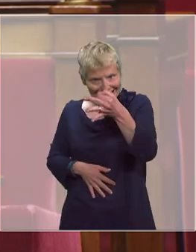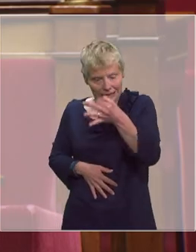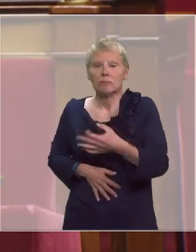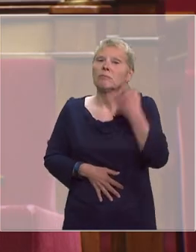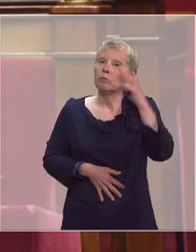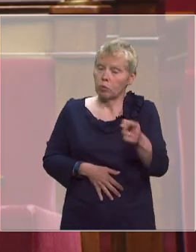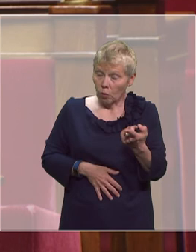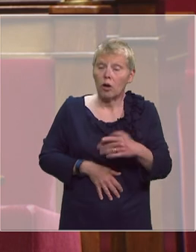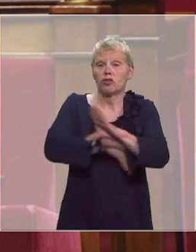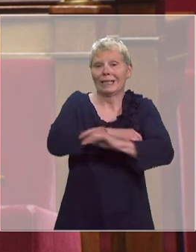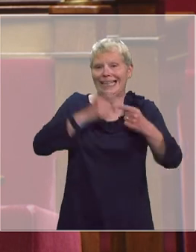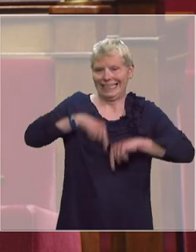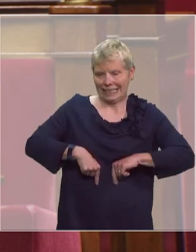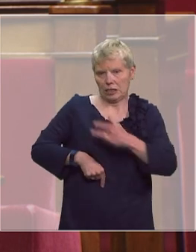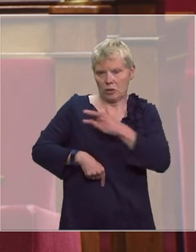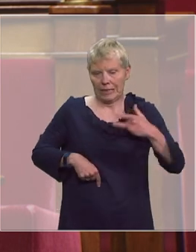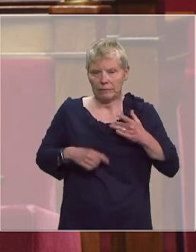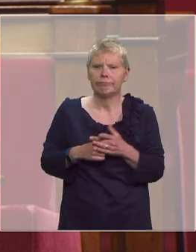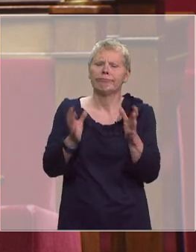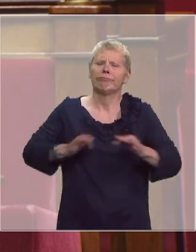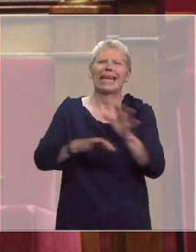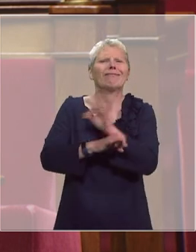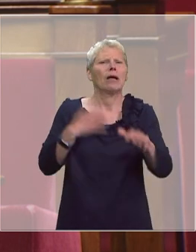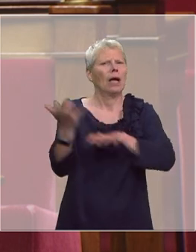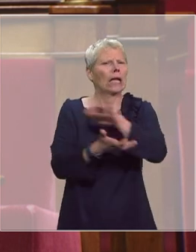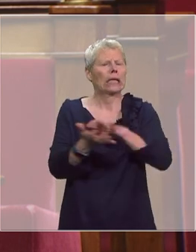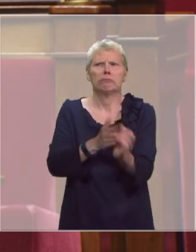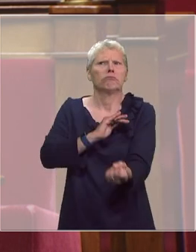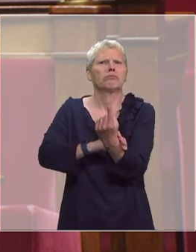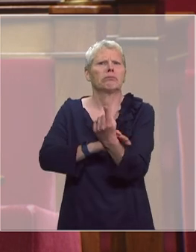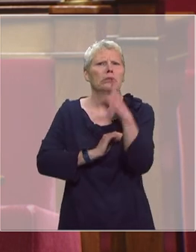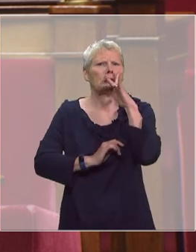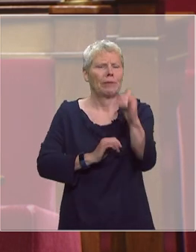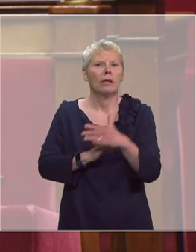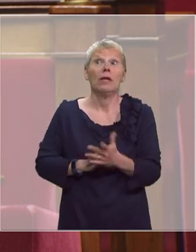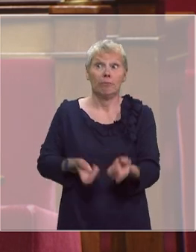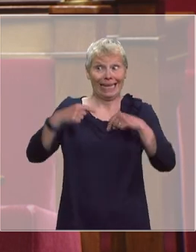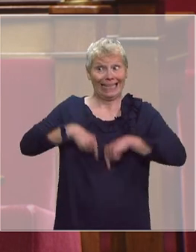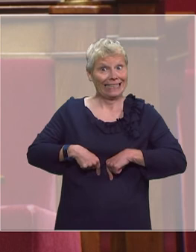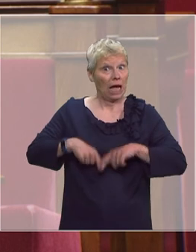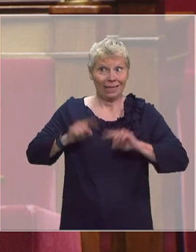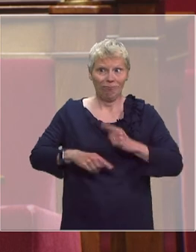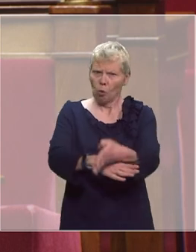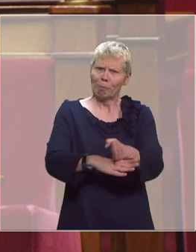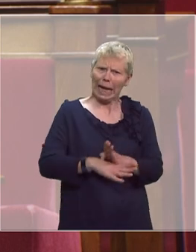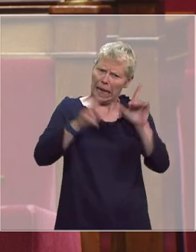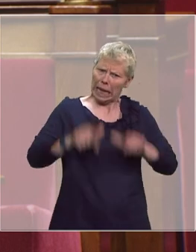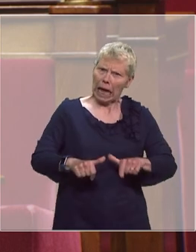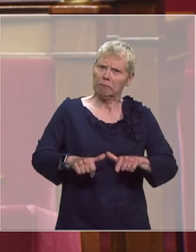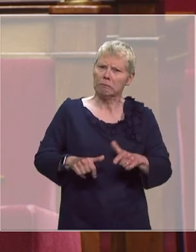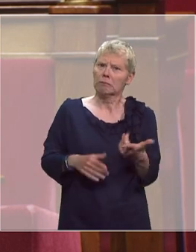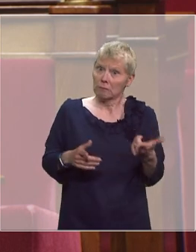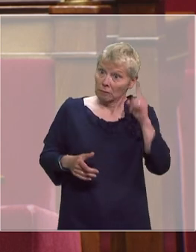de la Santé et des Solidarités. Notre pays affronte une crise sans précédent et l'Etat, plus que jamais, doit répondre présent. Il doit répondre présent